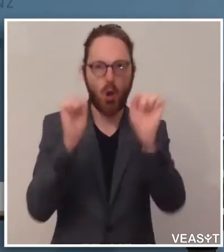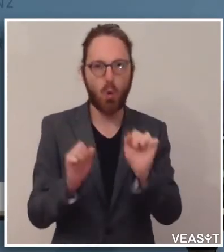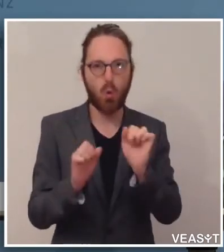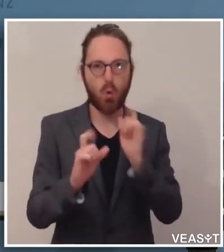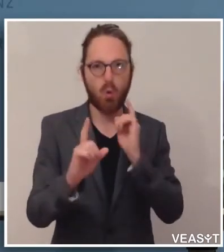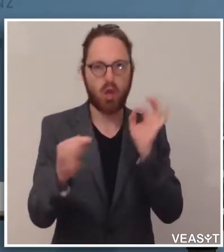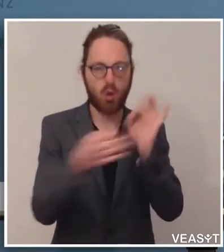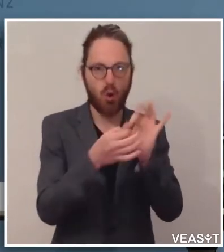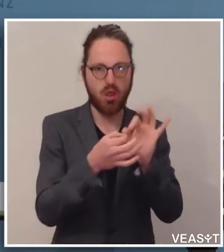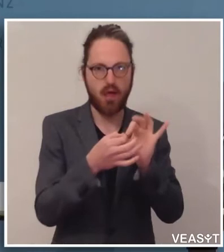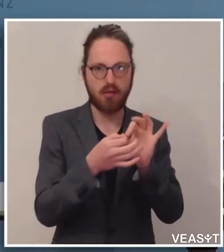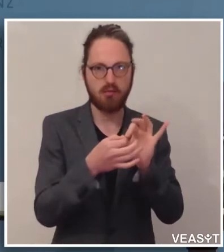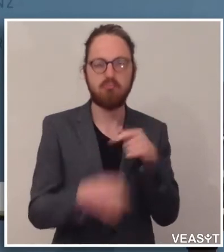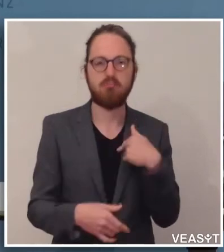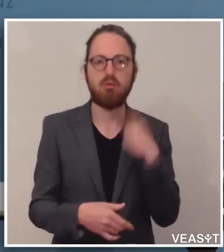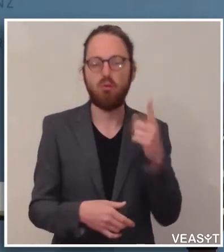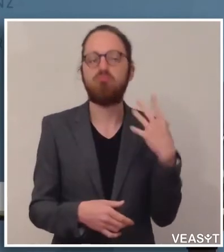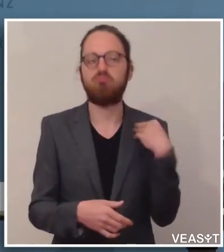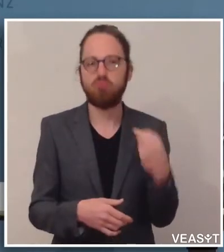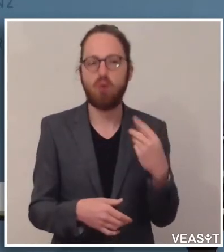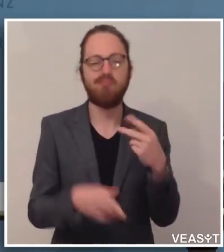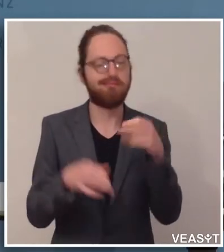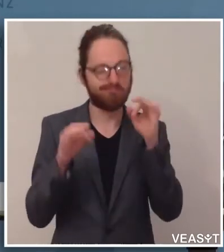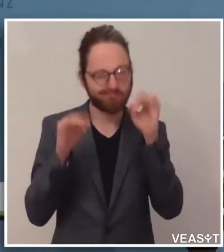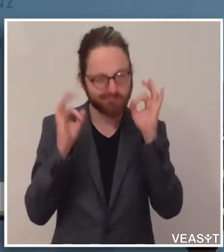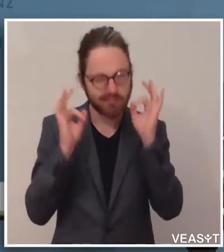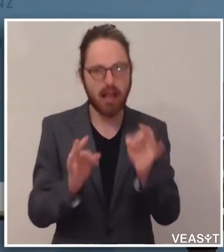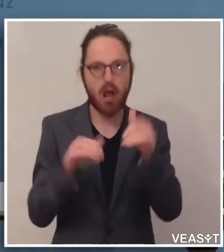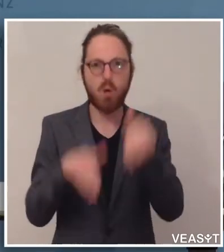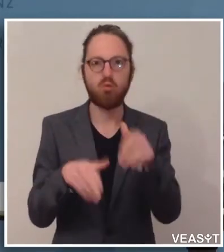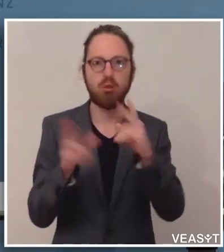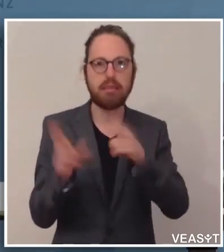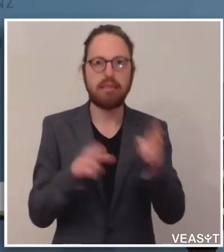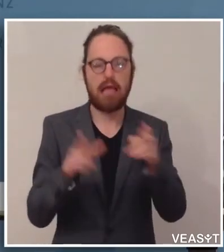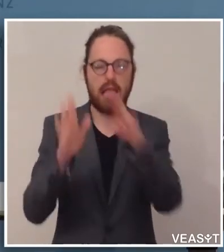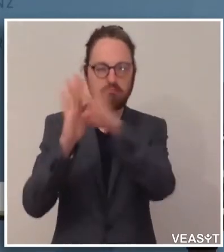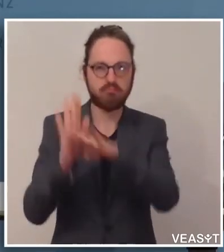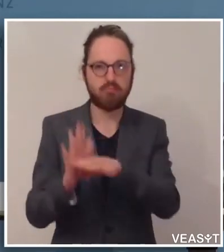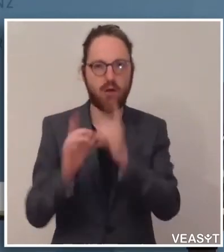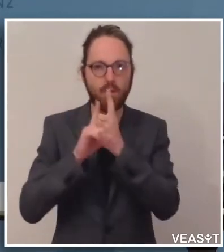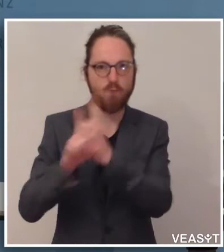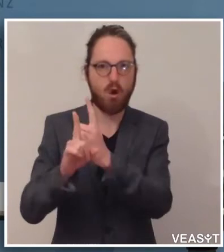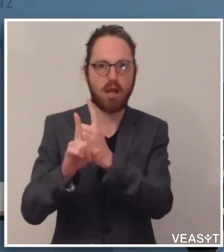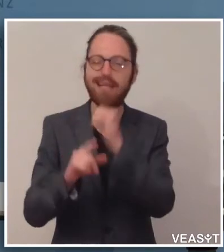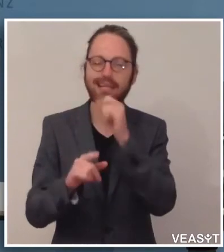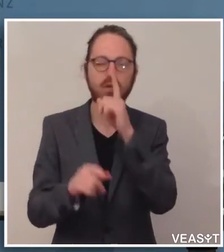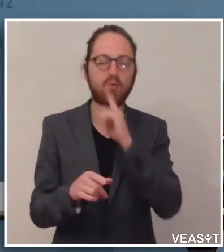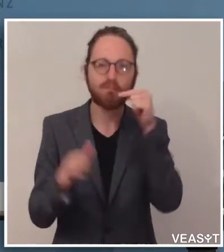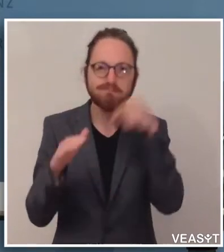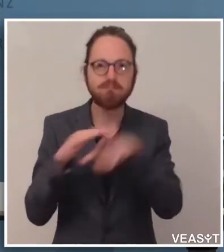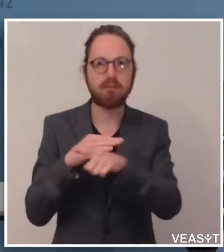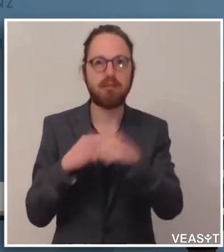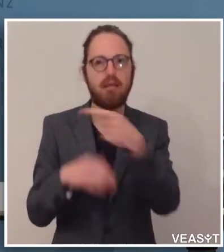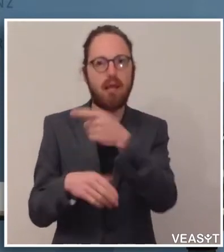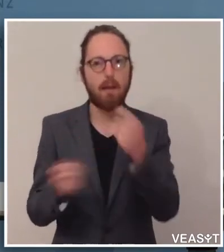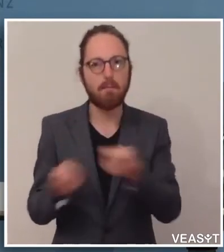noch einmal unter peinlichster Einhaltung der Sicherheitsvorkehrungen. Das gilt nicht nur für die Tätigkeit in den Betriebsstätten selbst, sondern auch auf